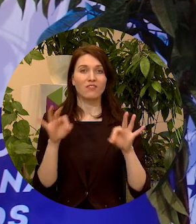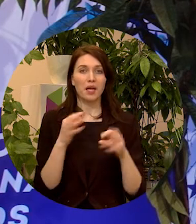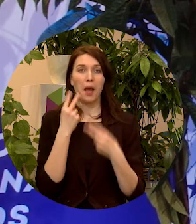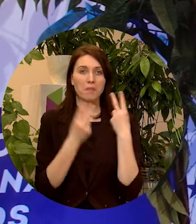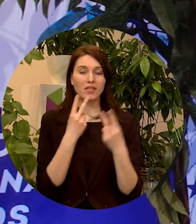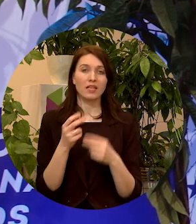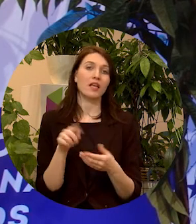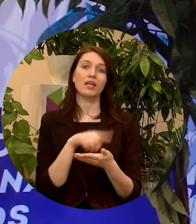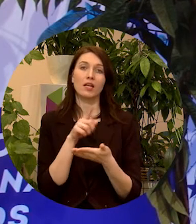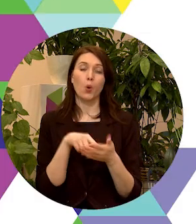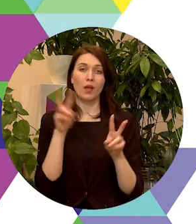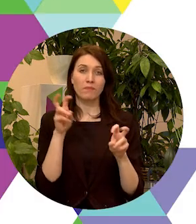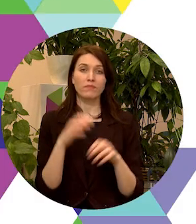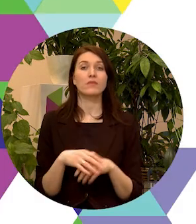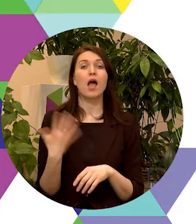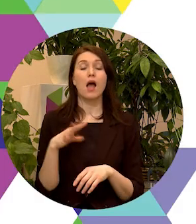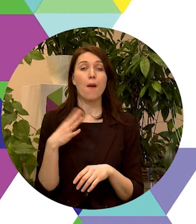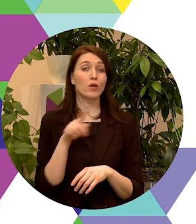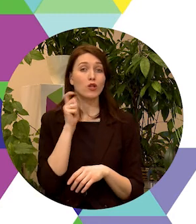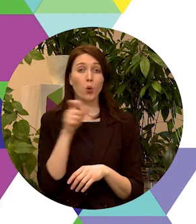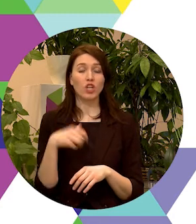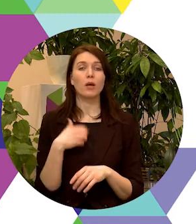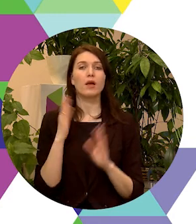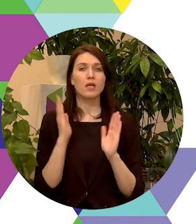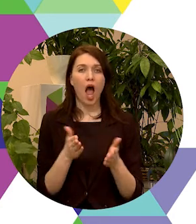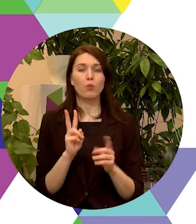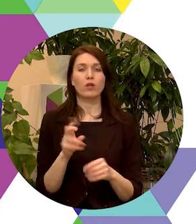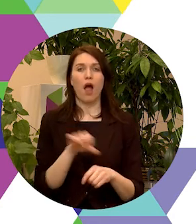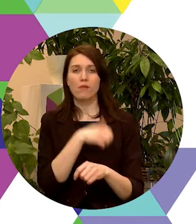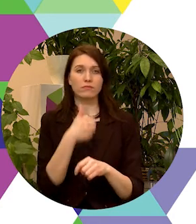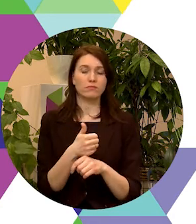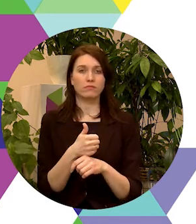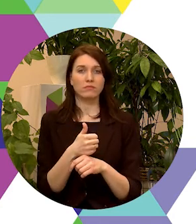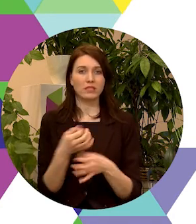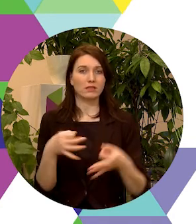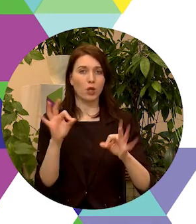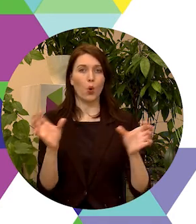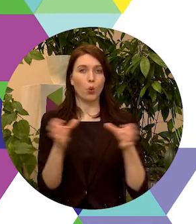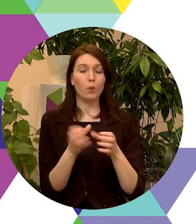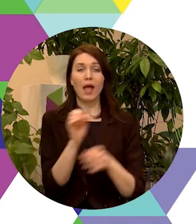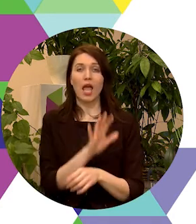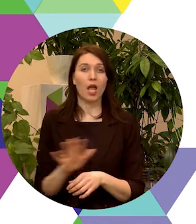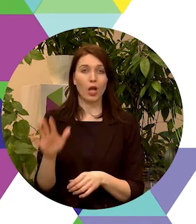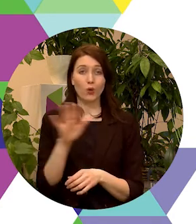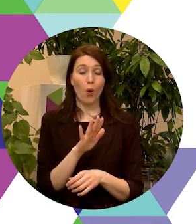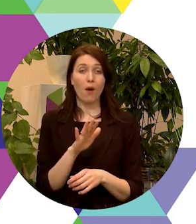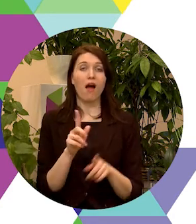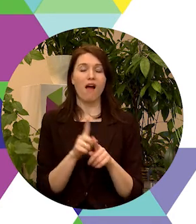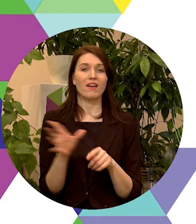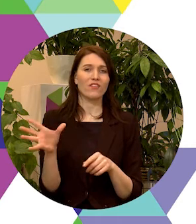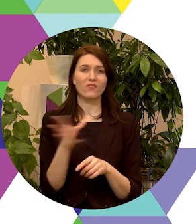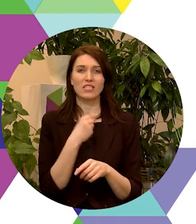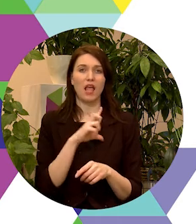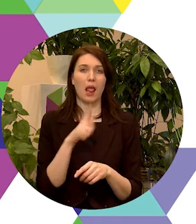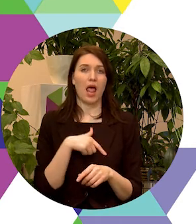ieskatīties jautājumā, kāpēc jauniešiem jābūt kā prioritārai grupai Eiropā un visā